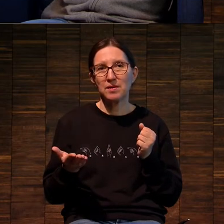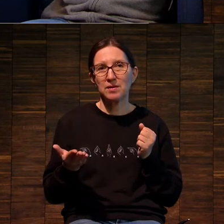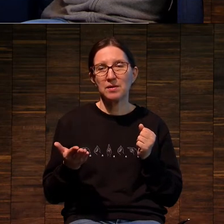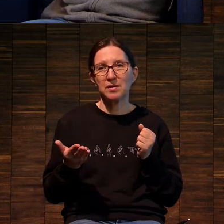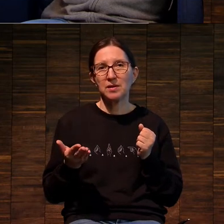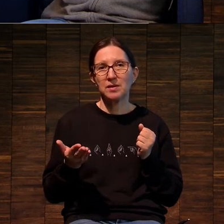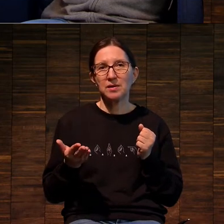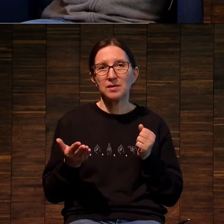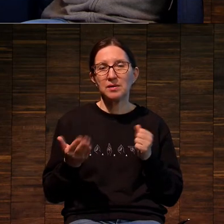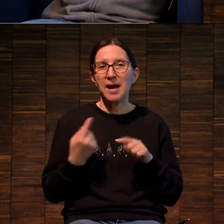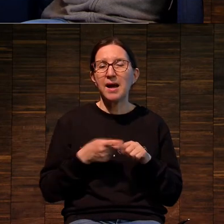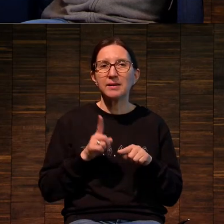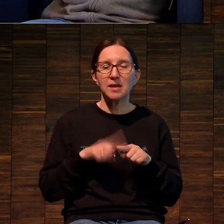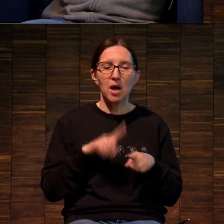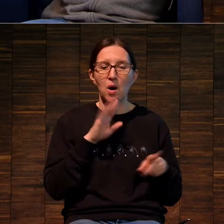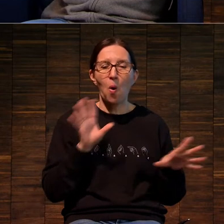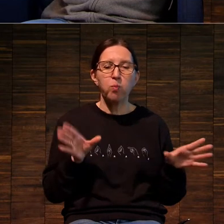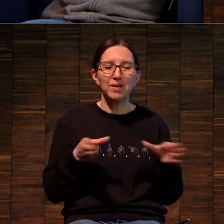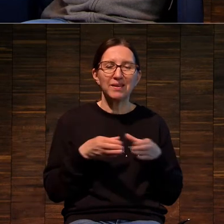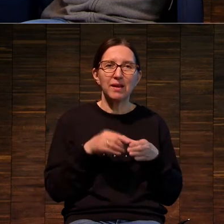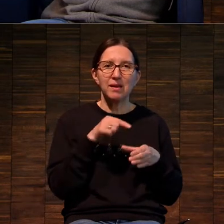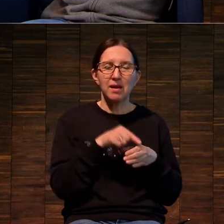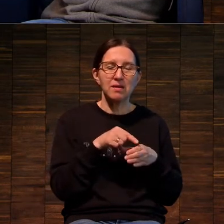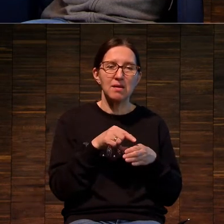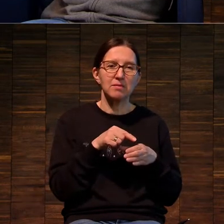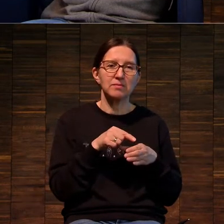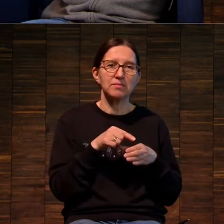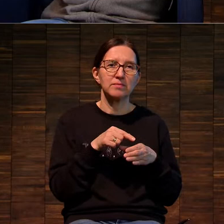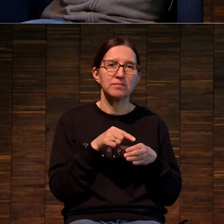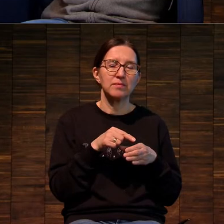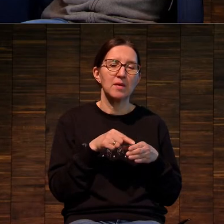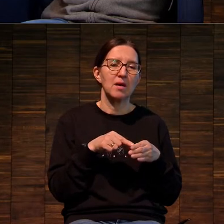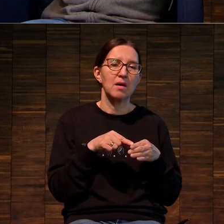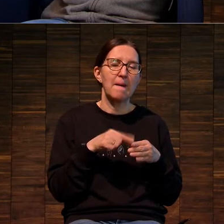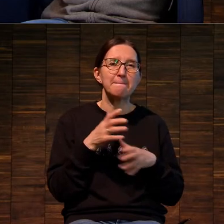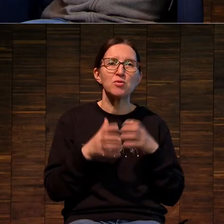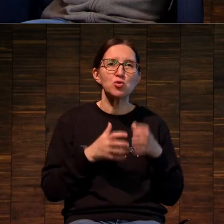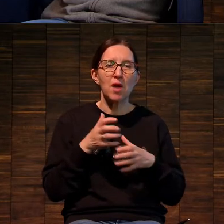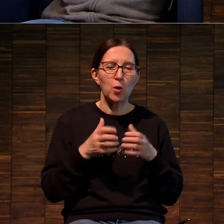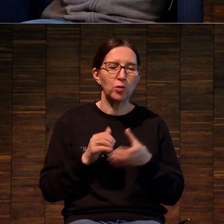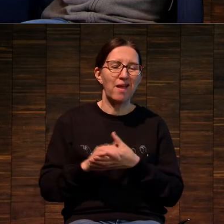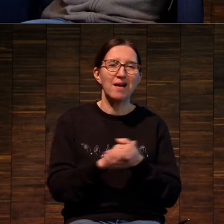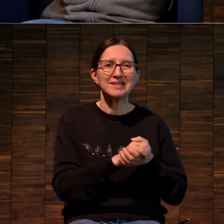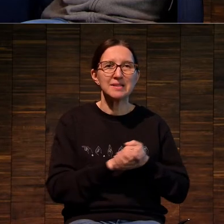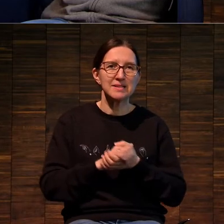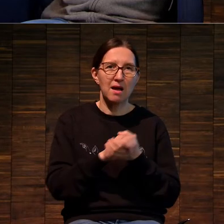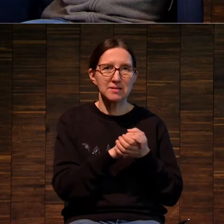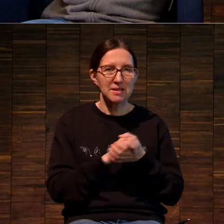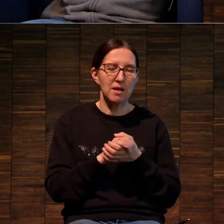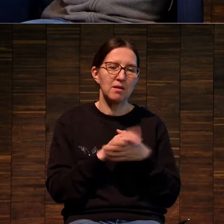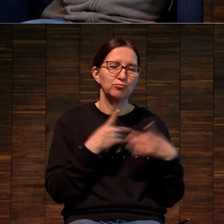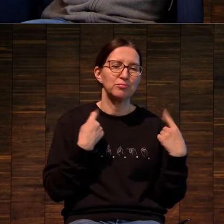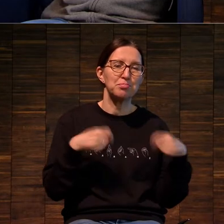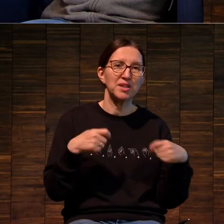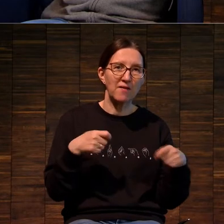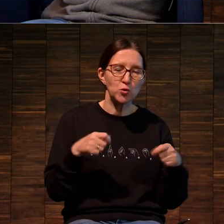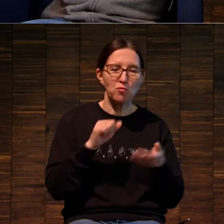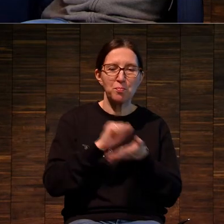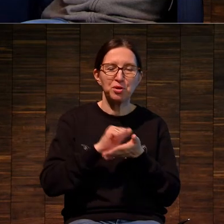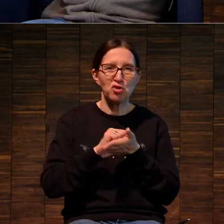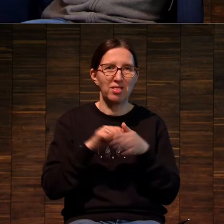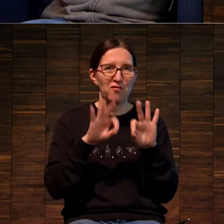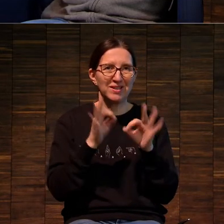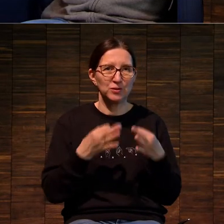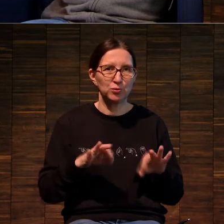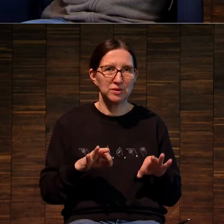такое объединение AFPDI, это Международная ассоциация дилеров печатного